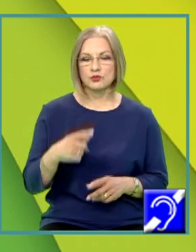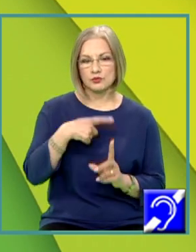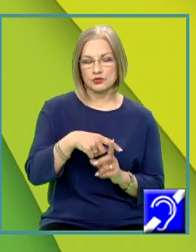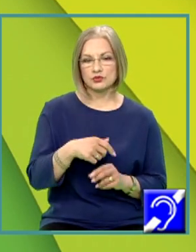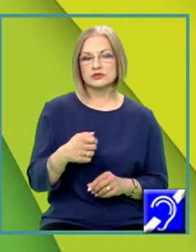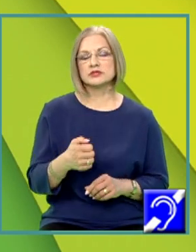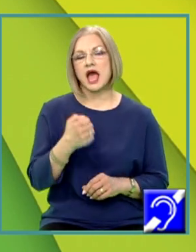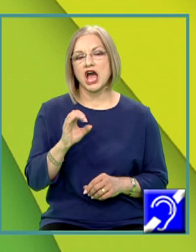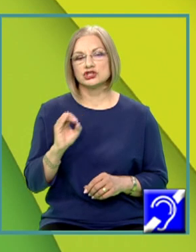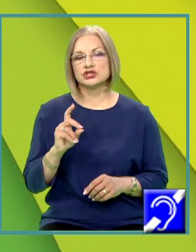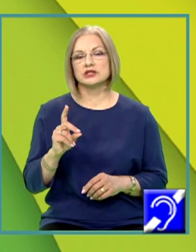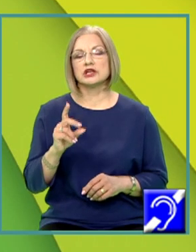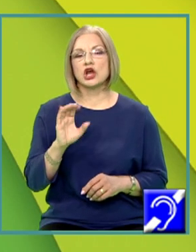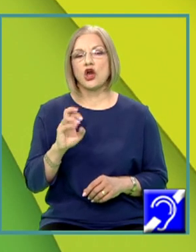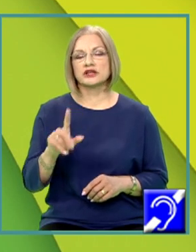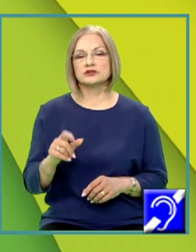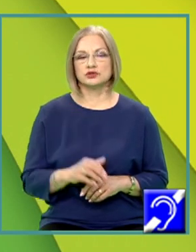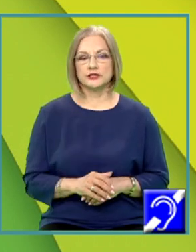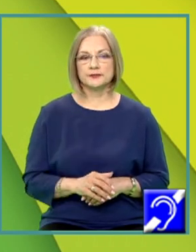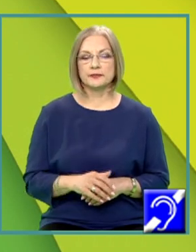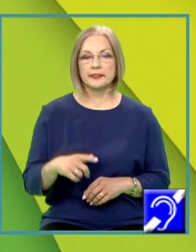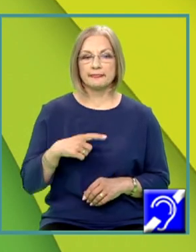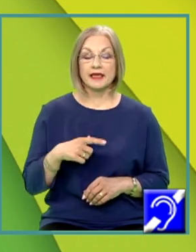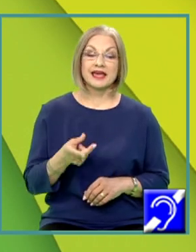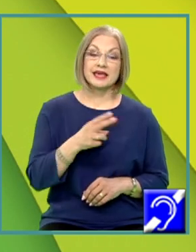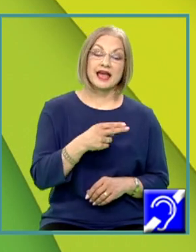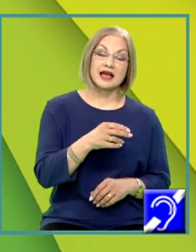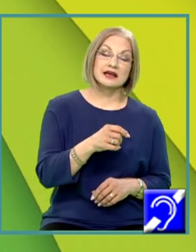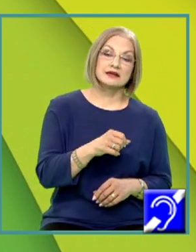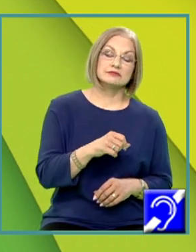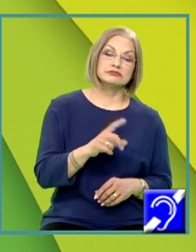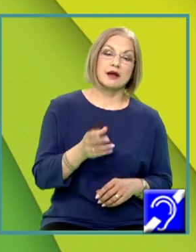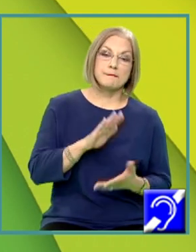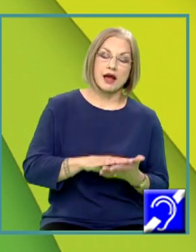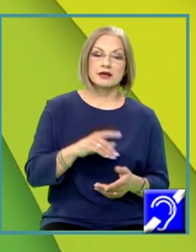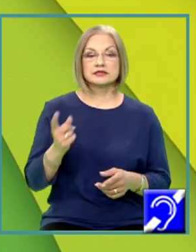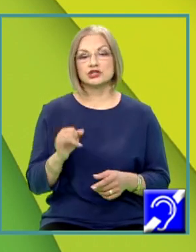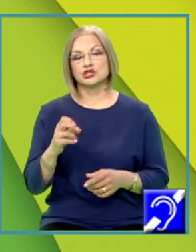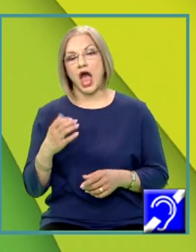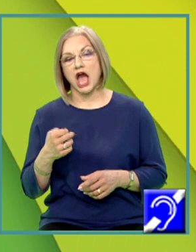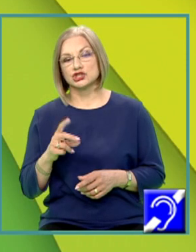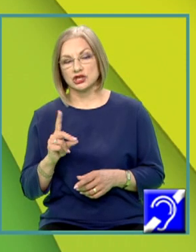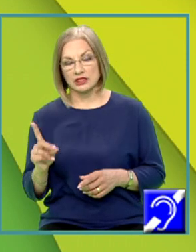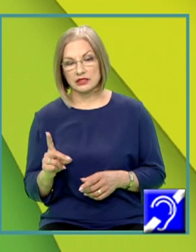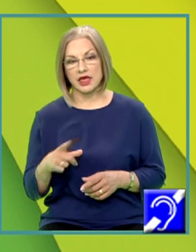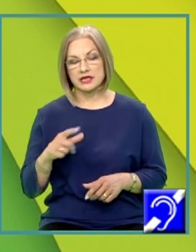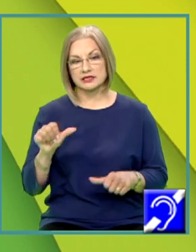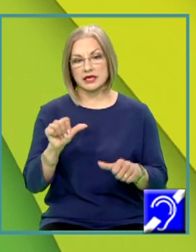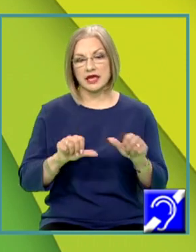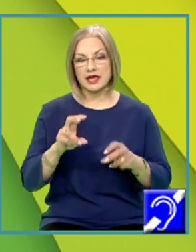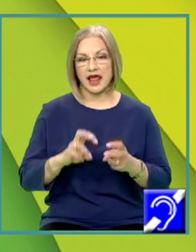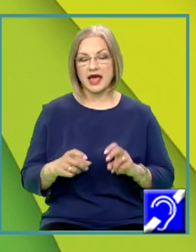acid clorhidric, hidroxidul de sodiu este o bază, acidul clorhidric fiind un acid, este o reacție de